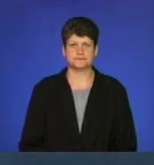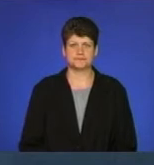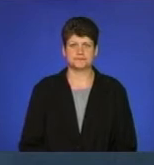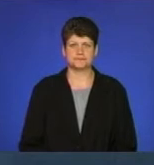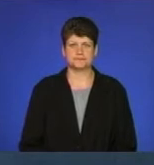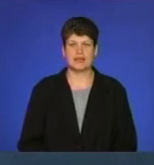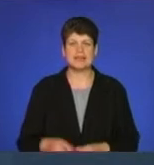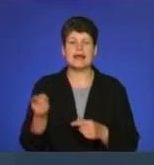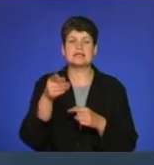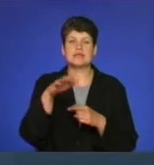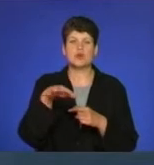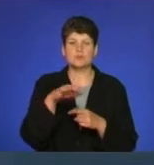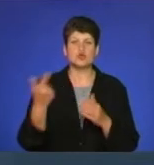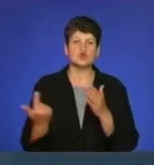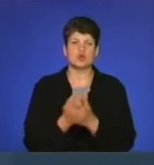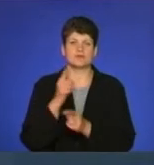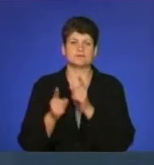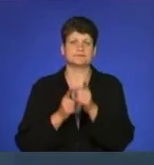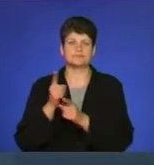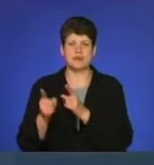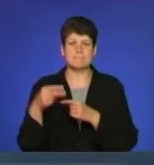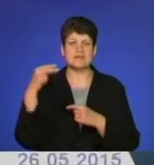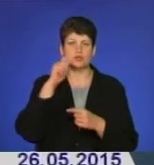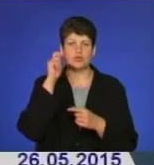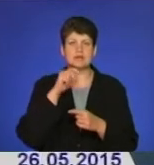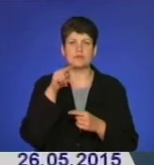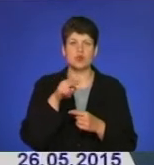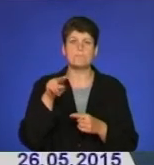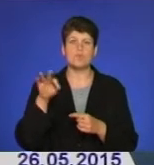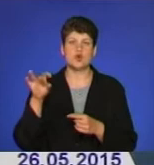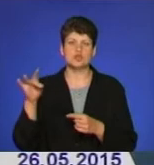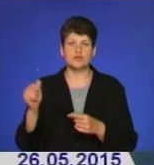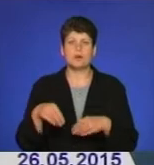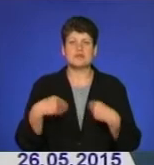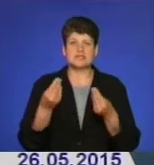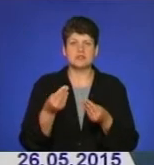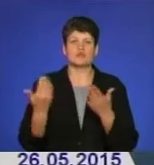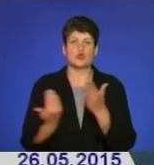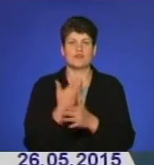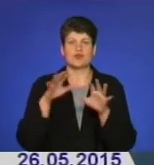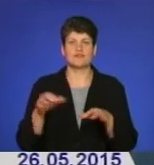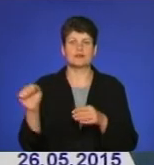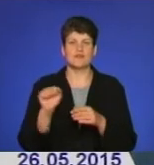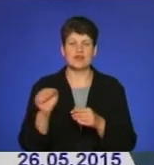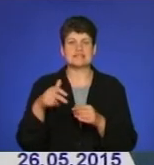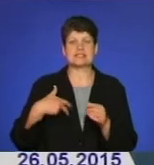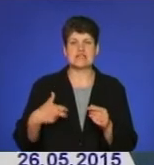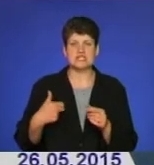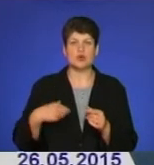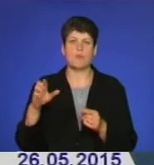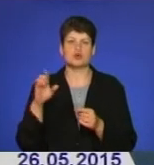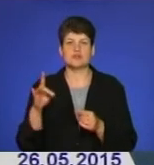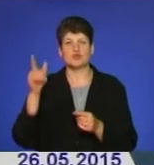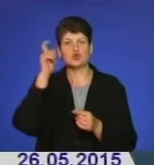На Тернопільщині знову кадрові зміни. Президент України Петро Порошенко призначив нових голів Теребулянської, Заліщицької, Борщівської і